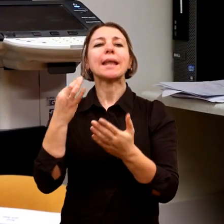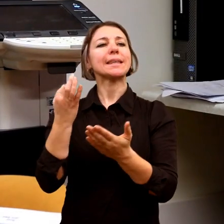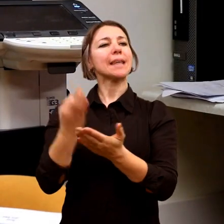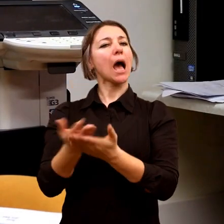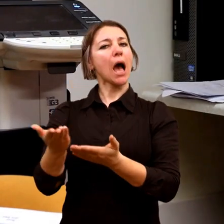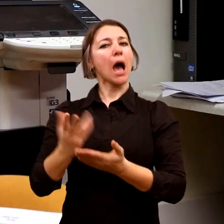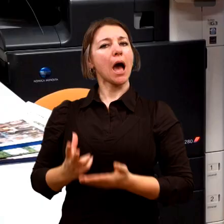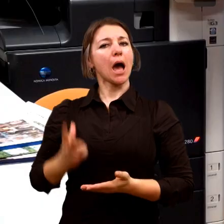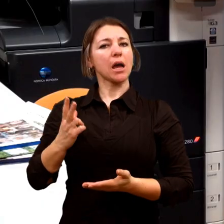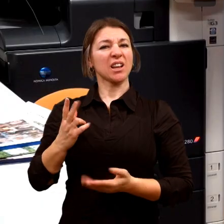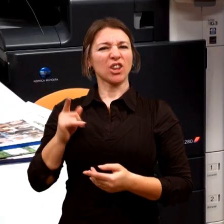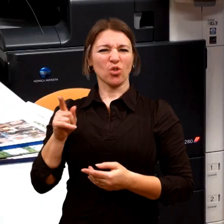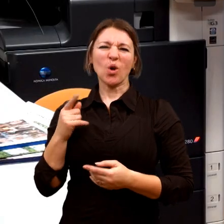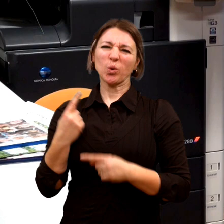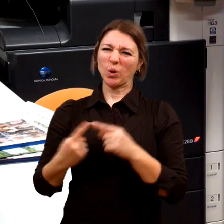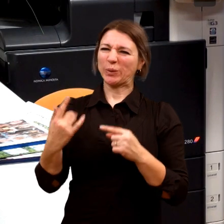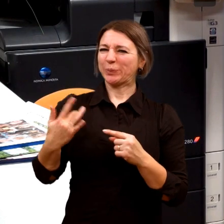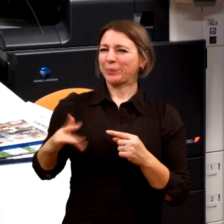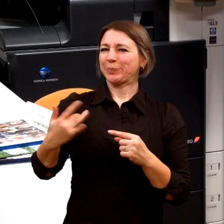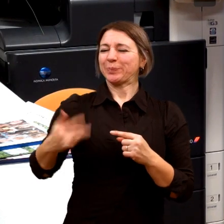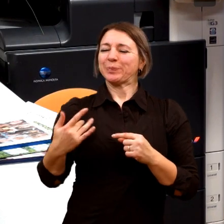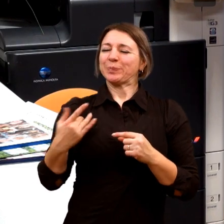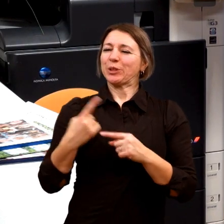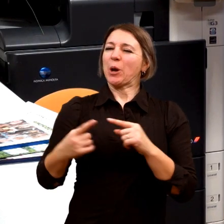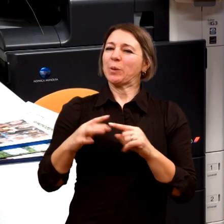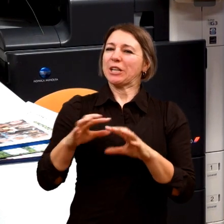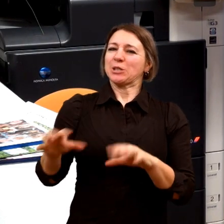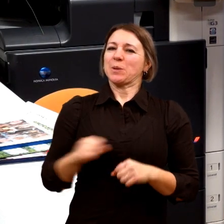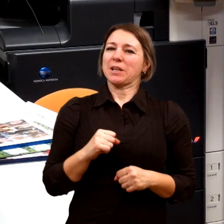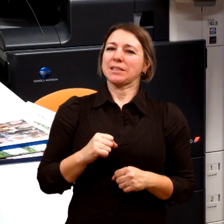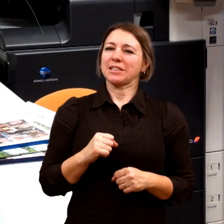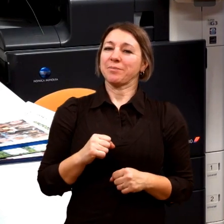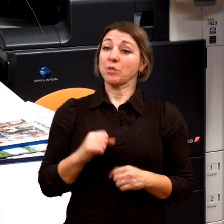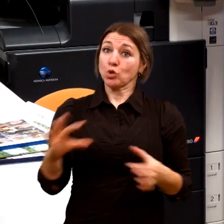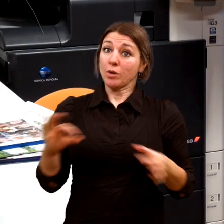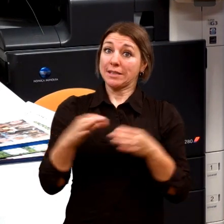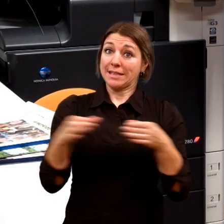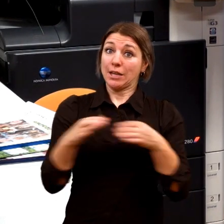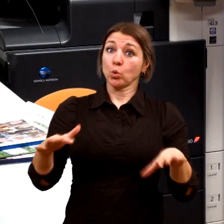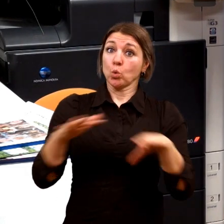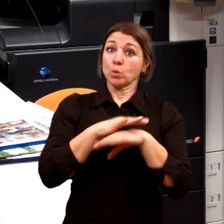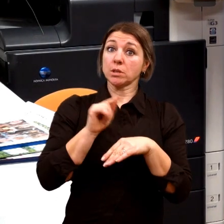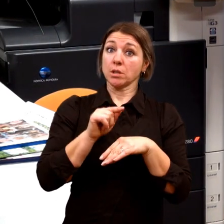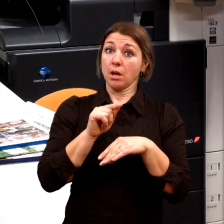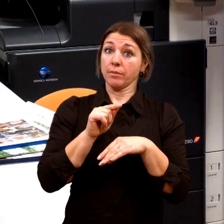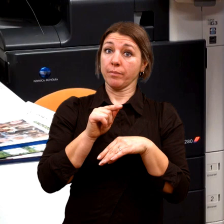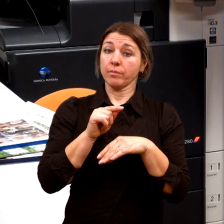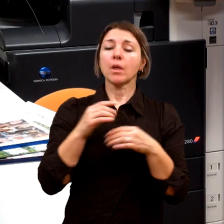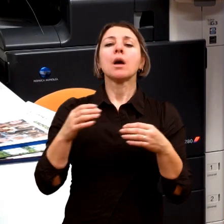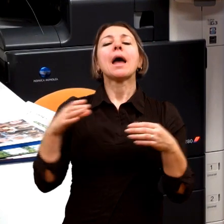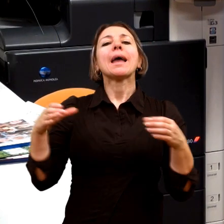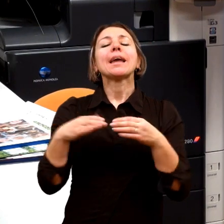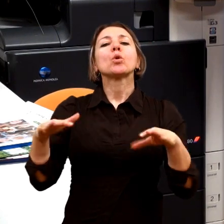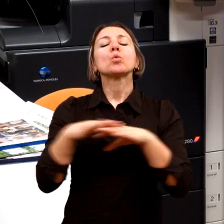už úplně takhle až ne, ale cítíme z toho přístupu inkluzivního, že vlastně neděláme